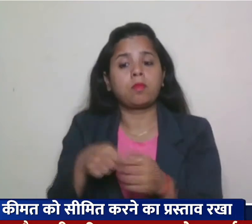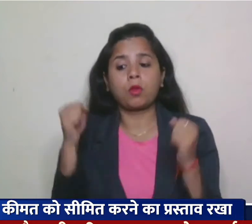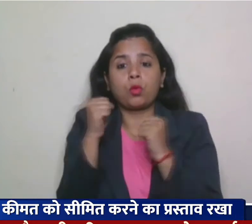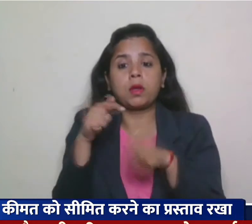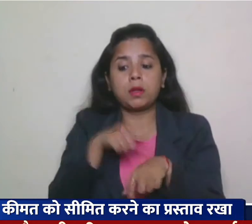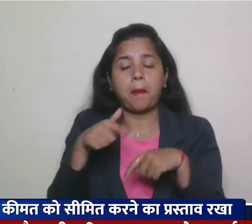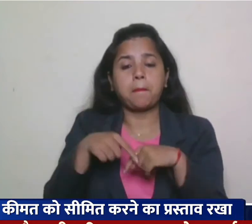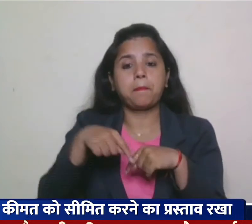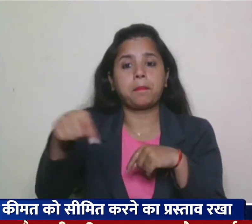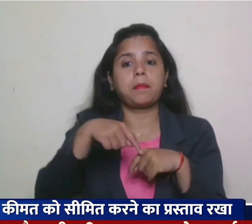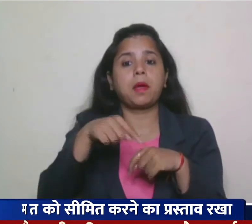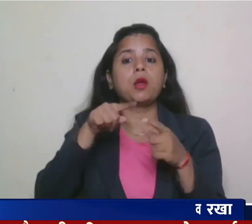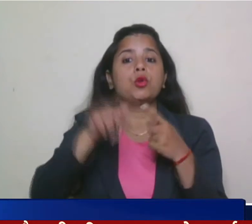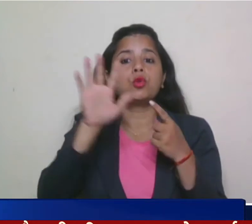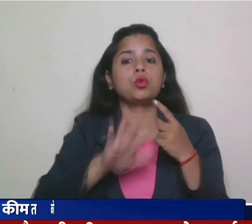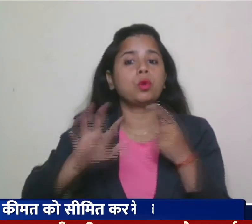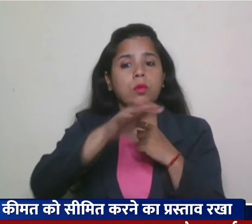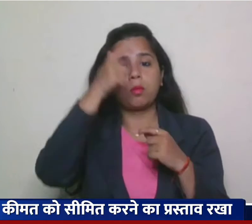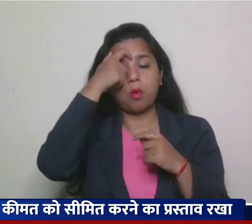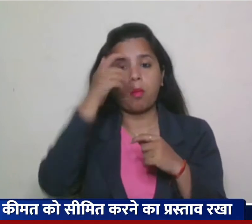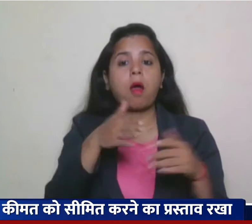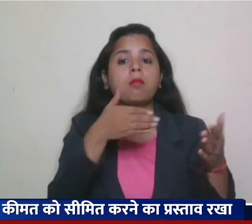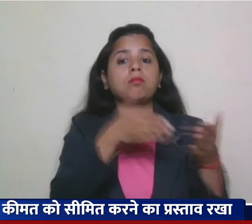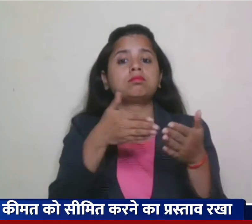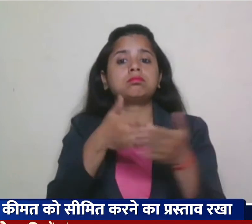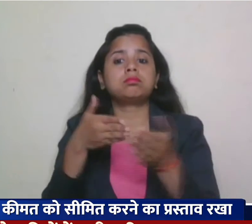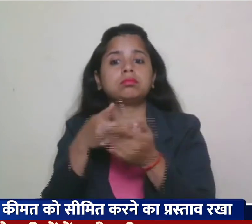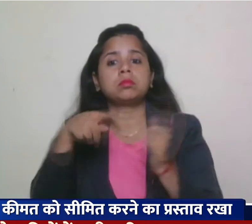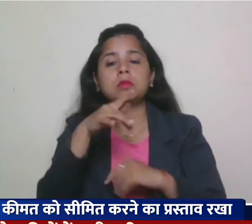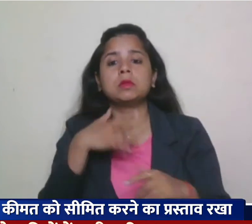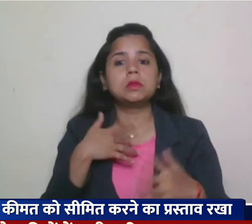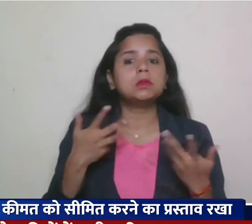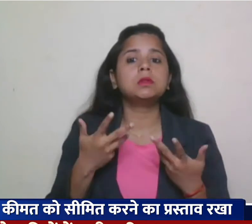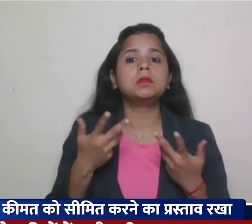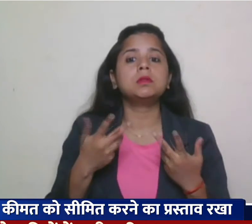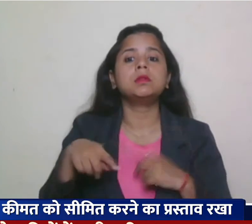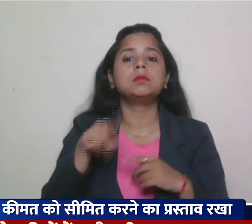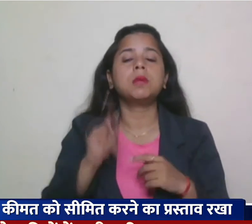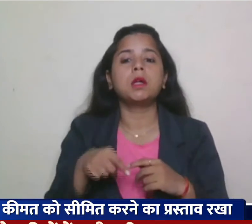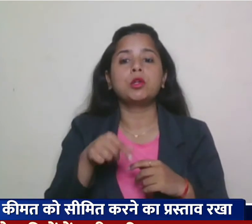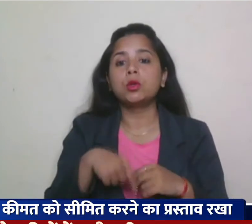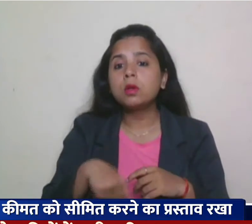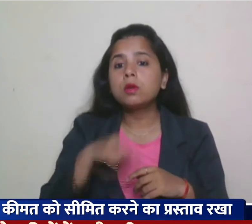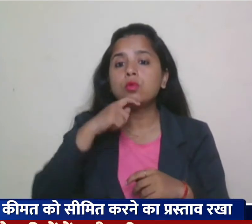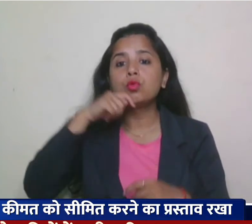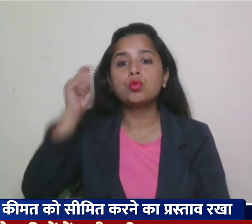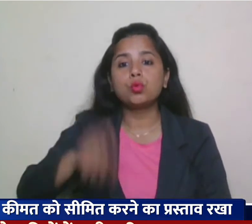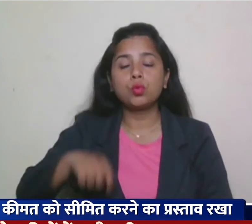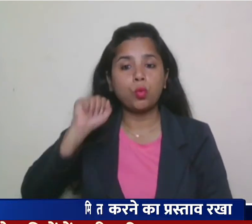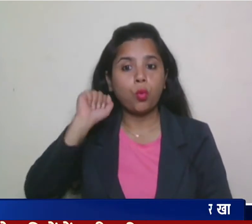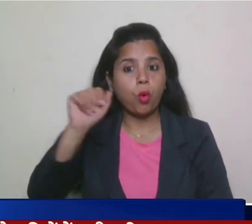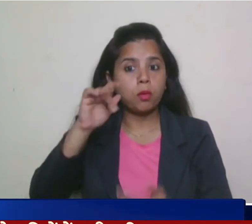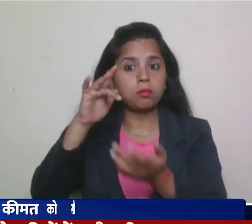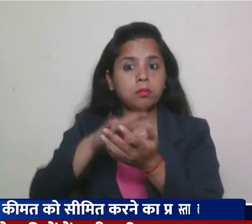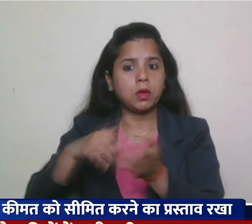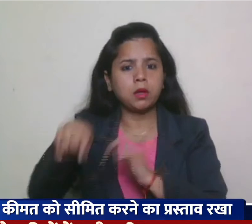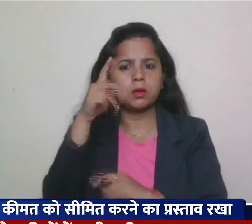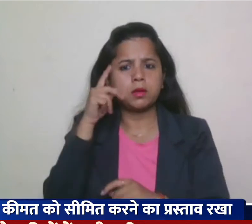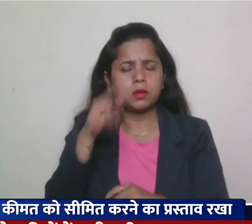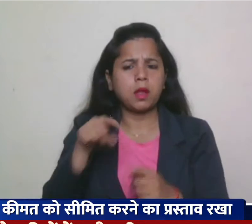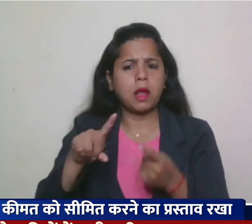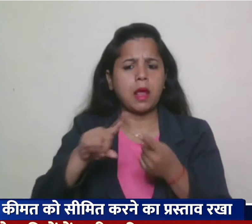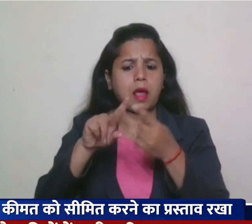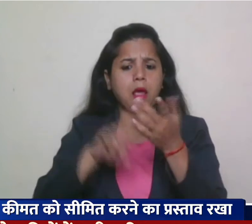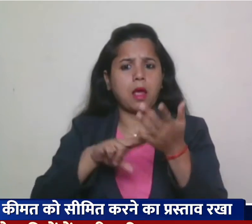देशों को दिखतों का सामना करना पड़ रहा है यूक्रेन में रूस के सेनने कारवाई के मदनजर उर्जा की कीमते